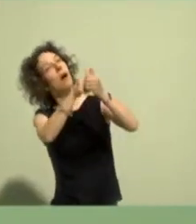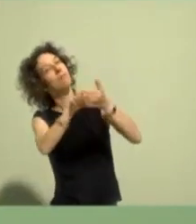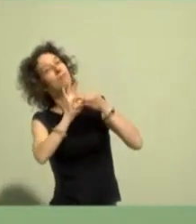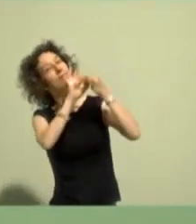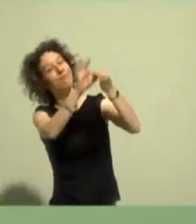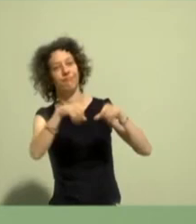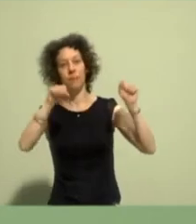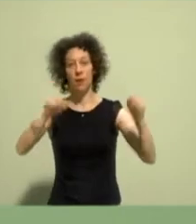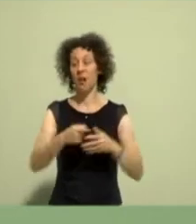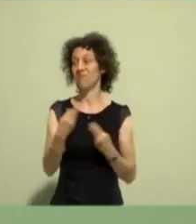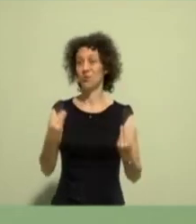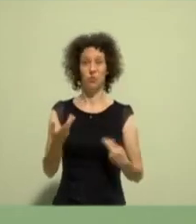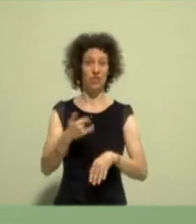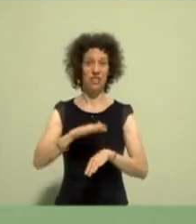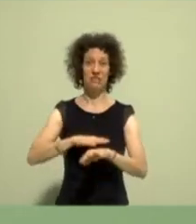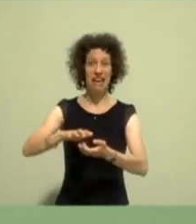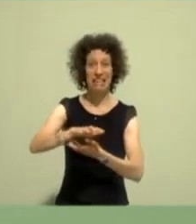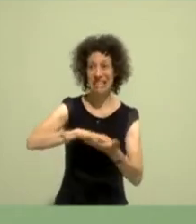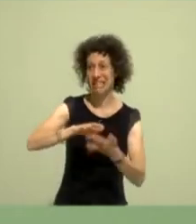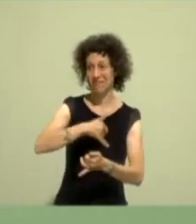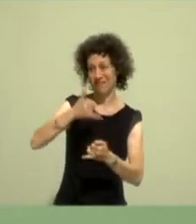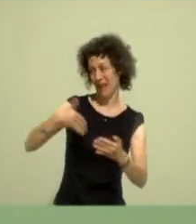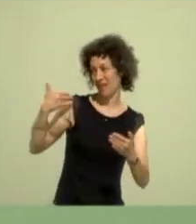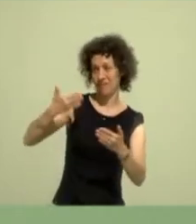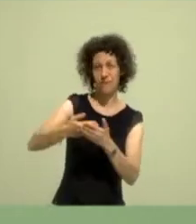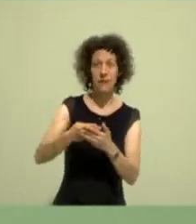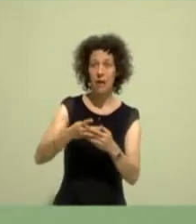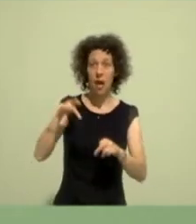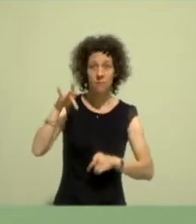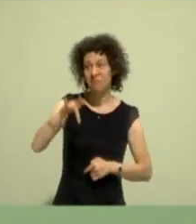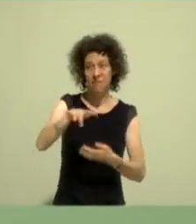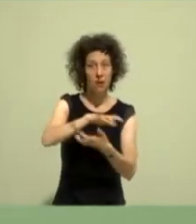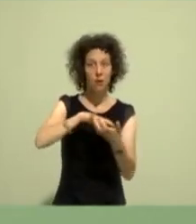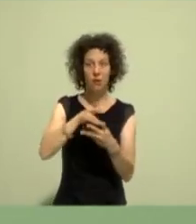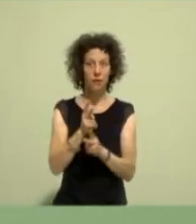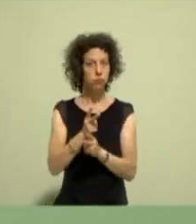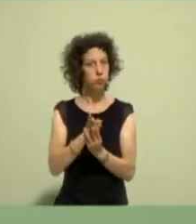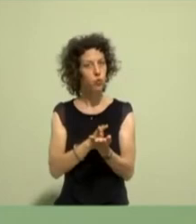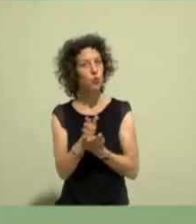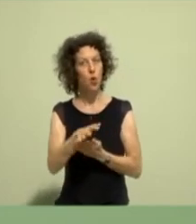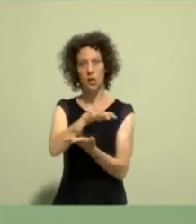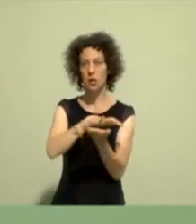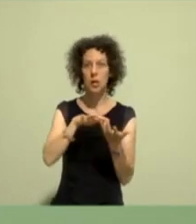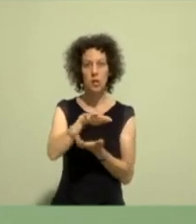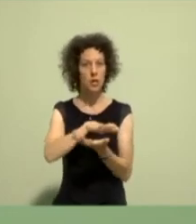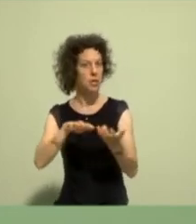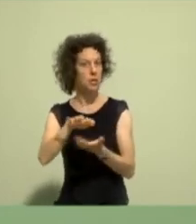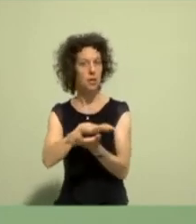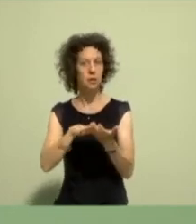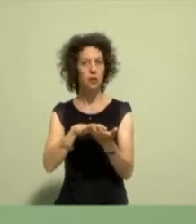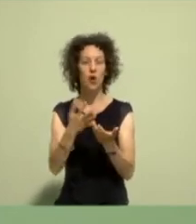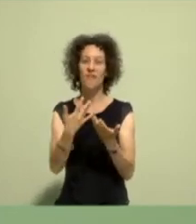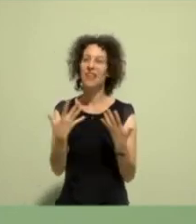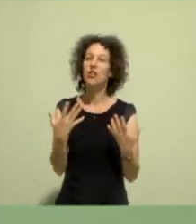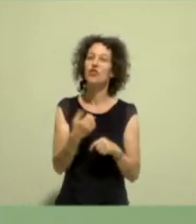In diesen Krisenzeiten, die seit einigen Jahren eher der Normalzustand zu sein scheinen, schaffen wir Halt nur durch